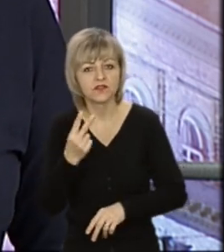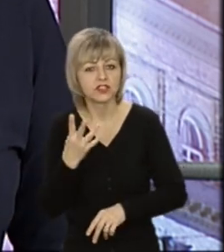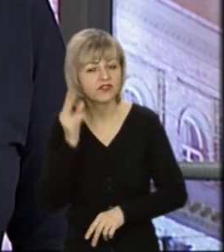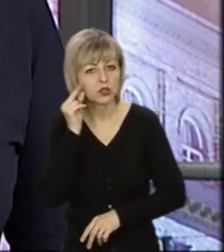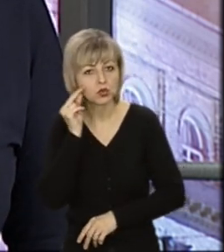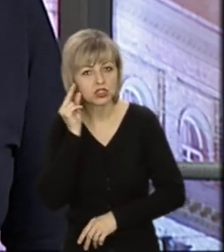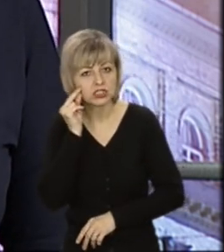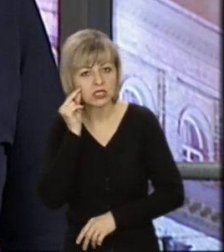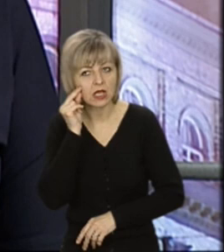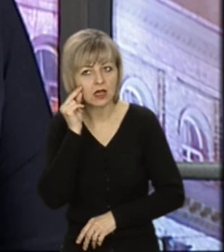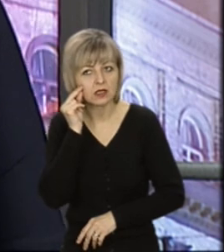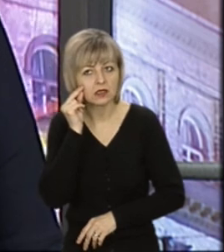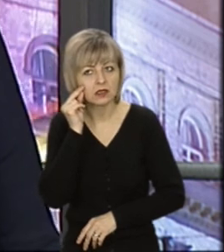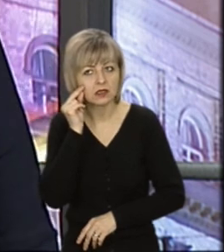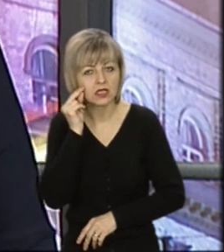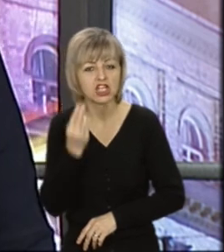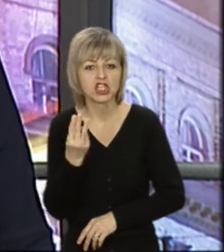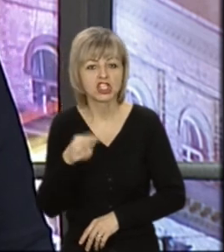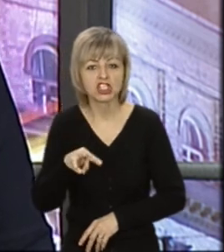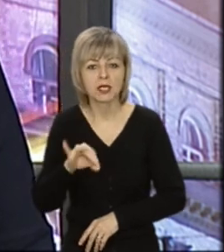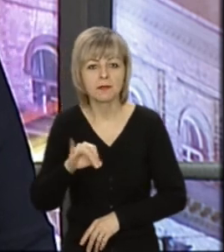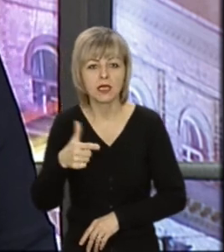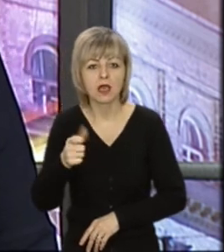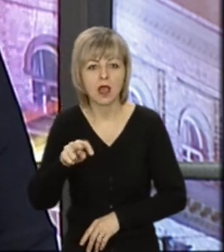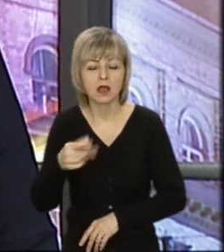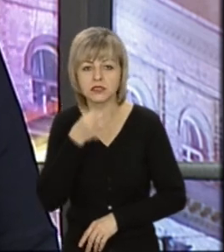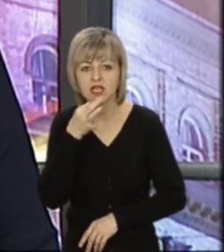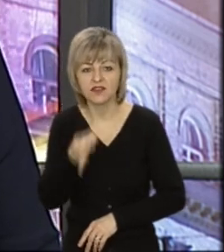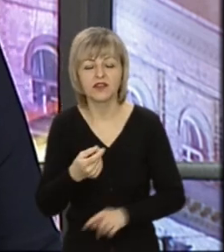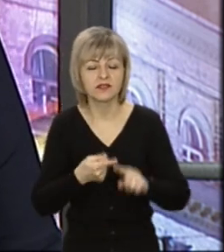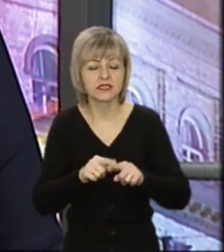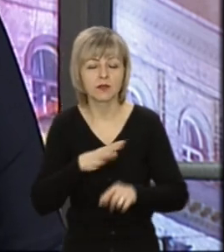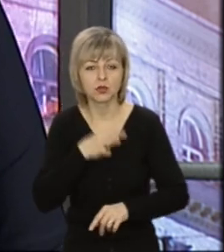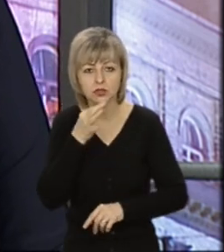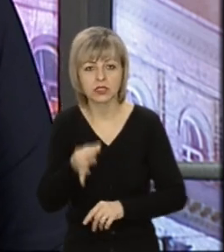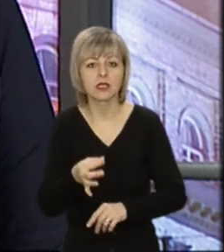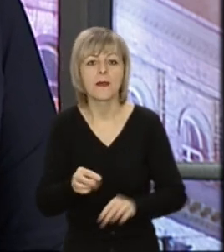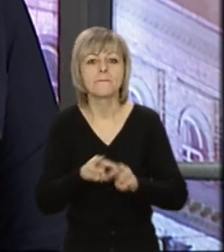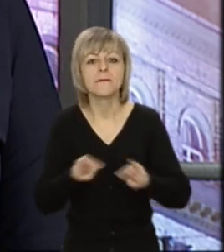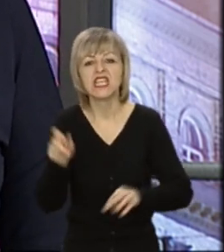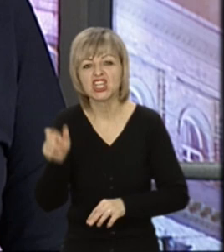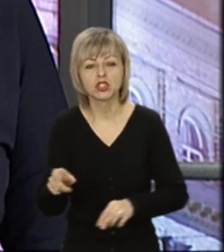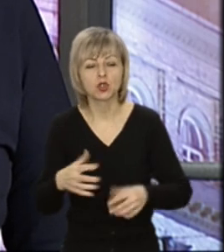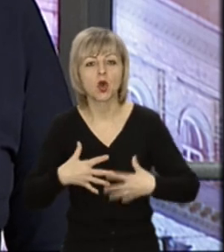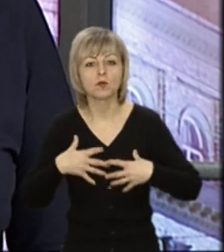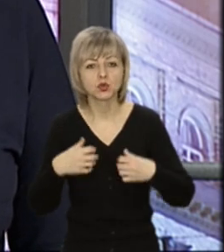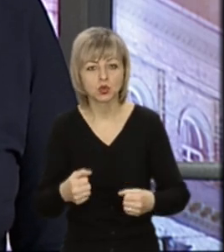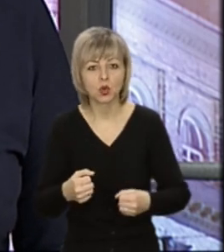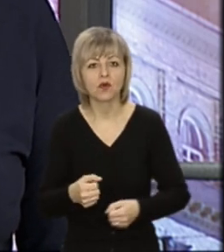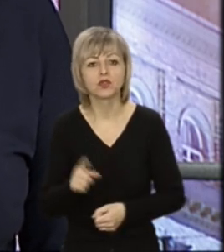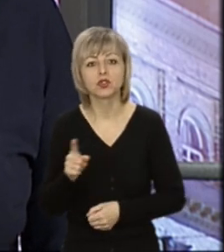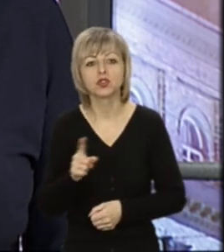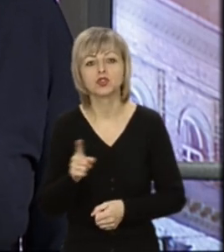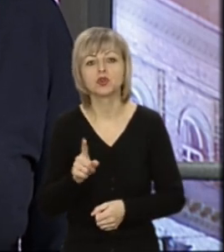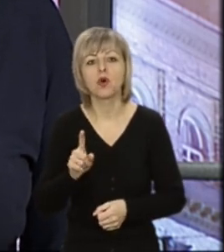числа, Шмигаль заявив, і це вже було заявлено перед тим міністром хорного здоров'я, що вимоги в